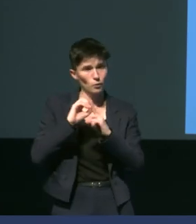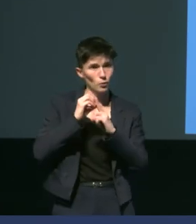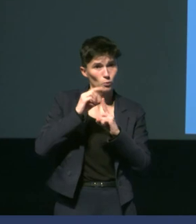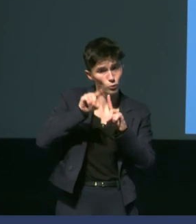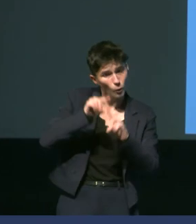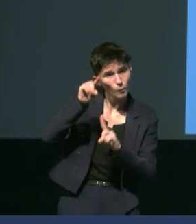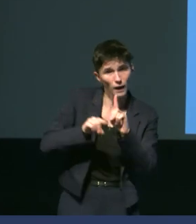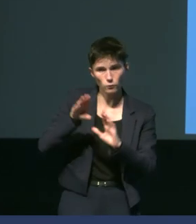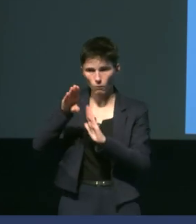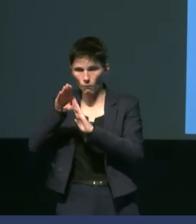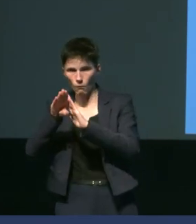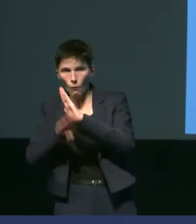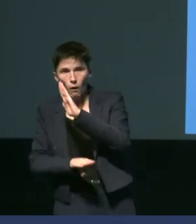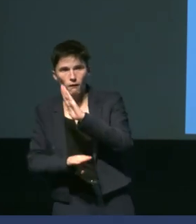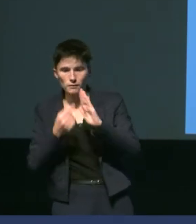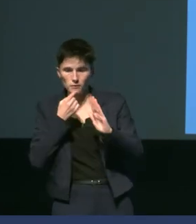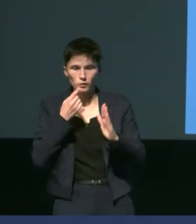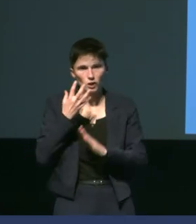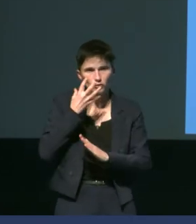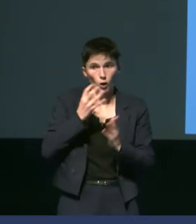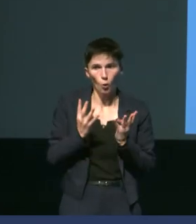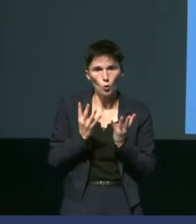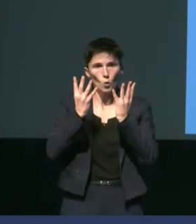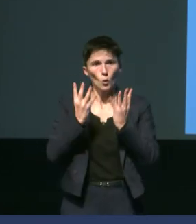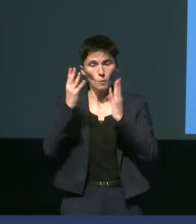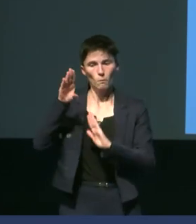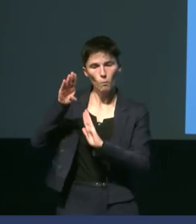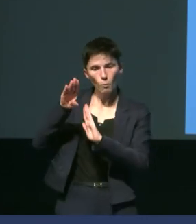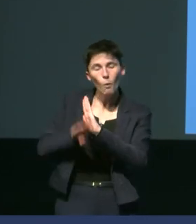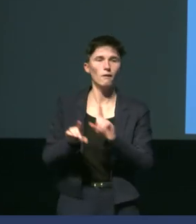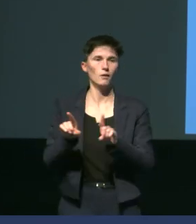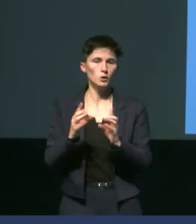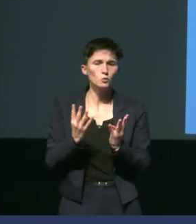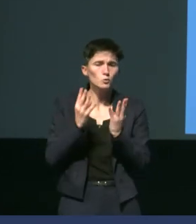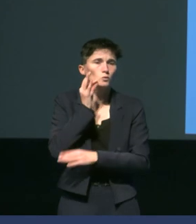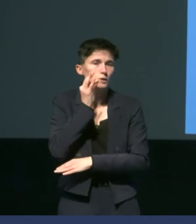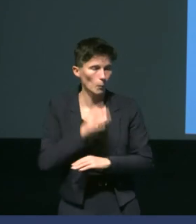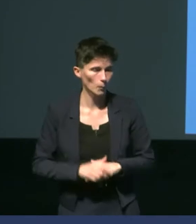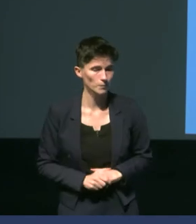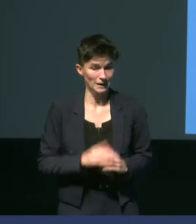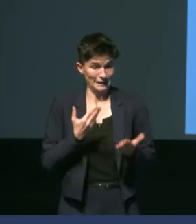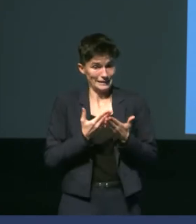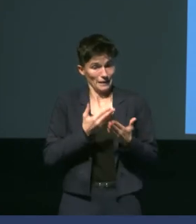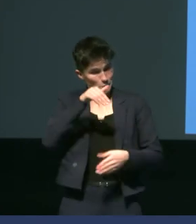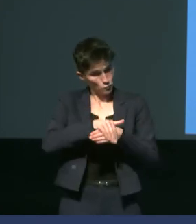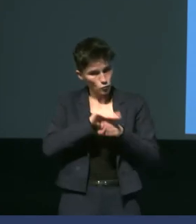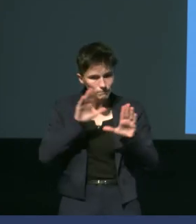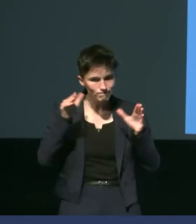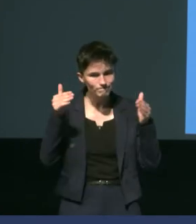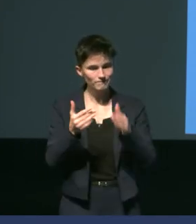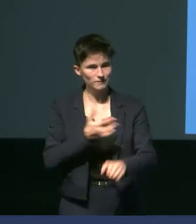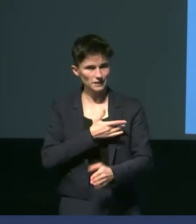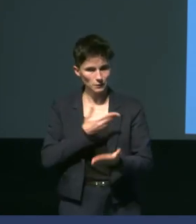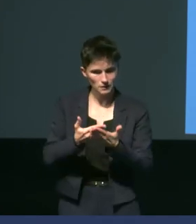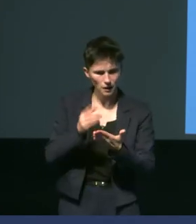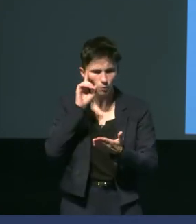et à ce moment là des pertes de chaleur qui elles également vont être moins importantes ça c'est ce qui va nous intéresser ce soir car la température va nous